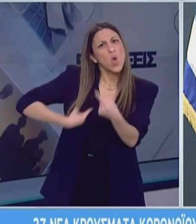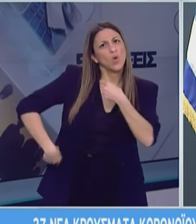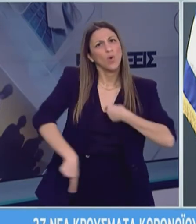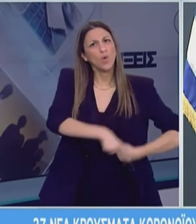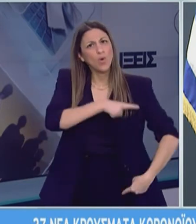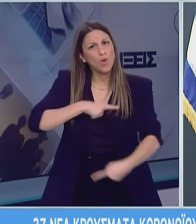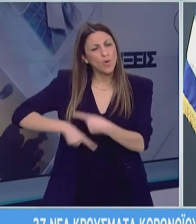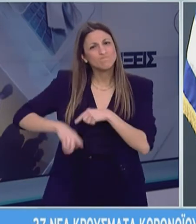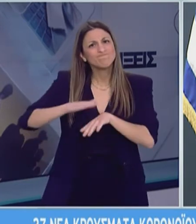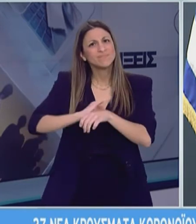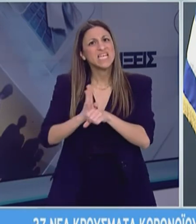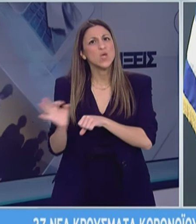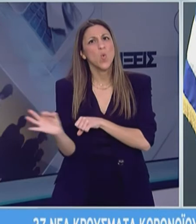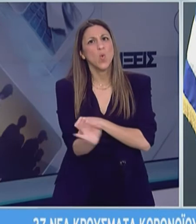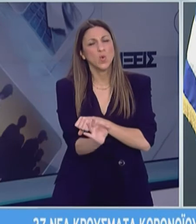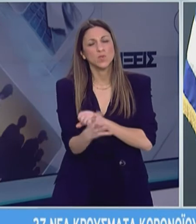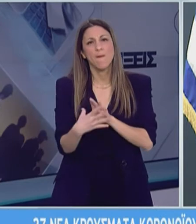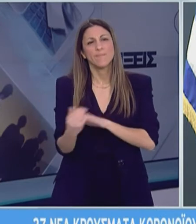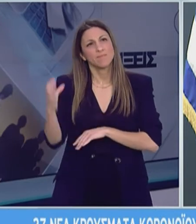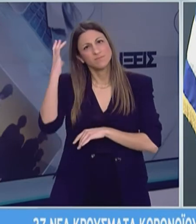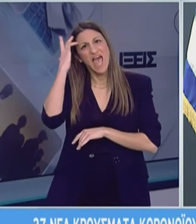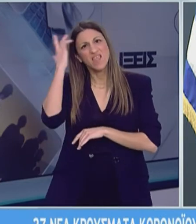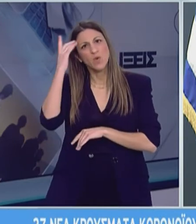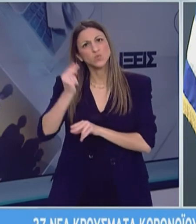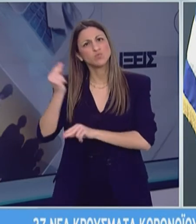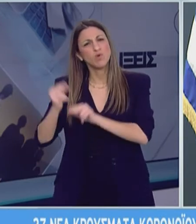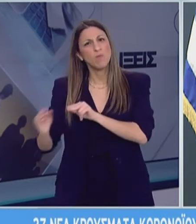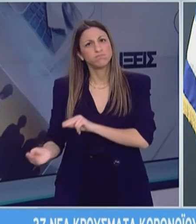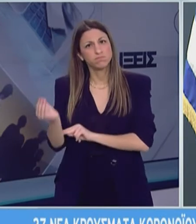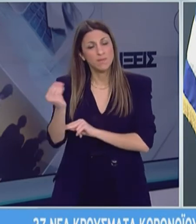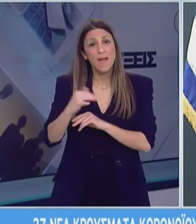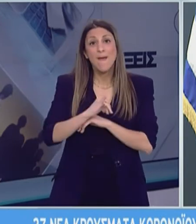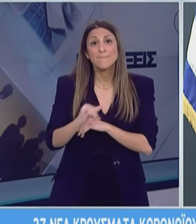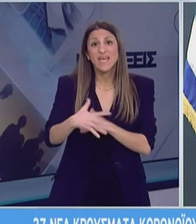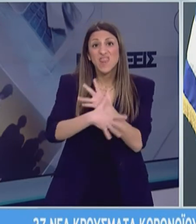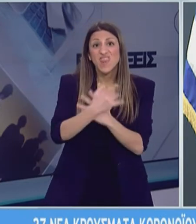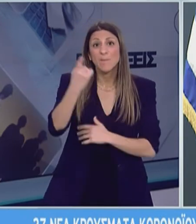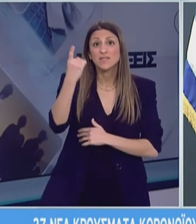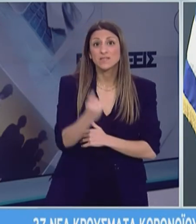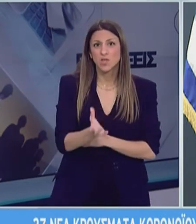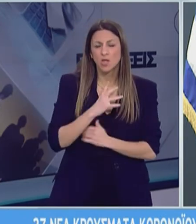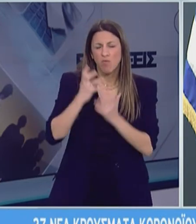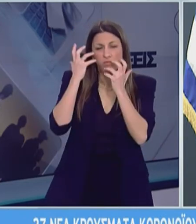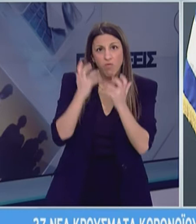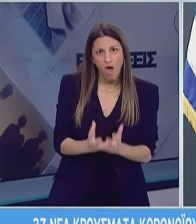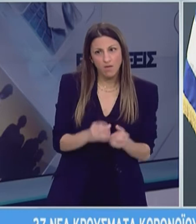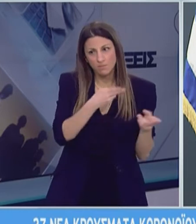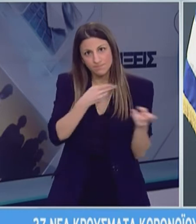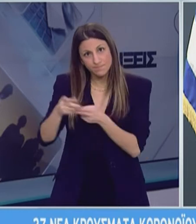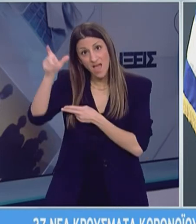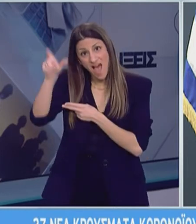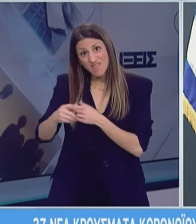ιό, δηλαδή μια εγκεφαλοπάθεια. Αναφέρεται ως και 15% των σοβαρά ασθενών από κοινέους ερευνητές.